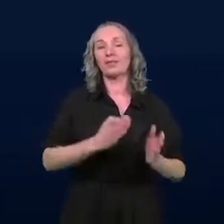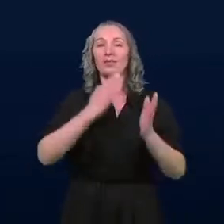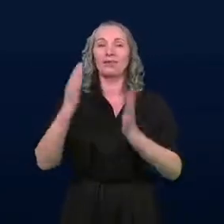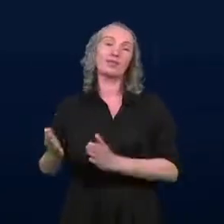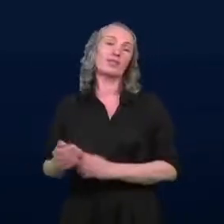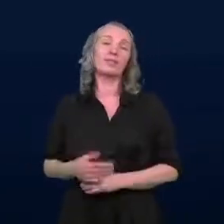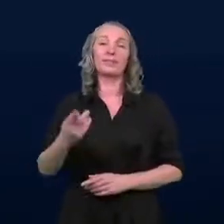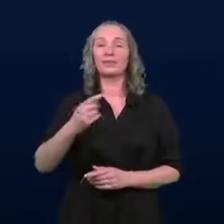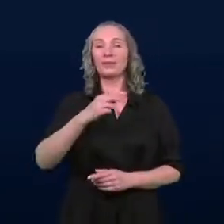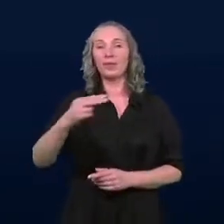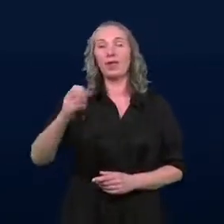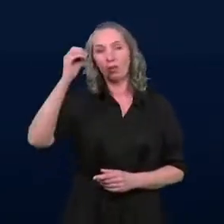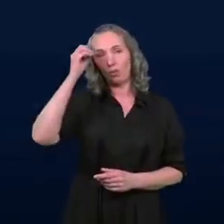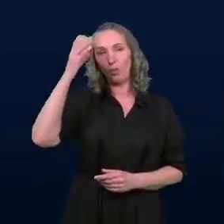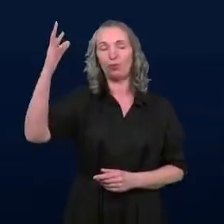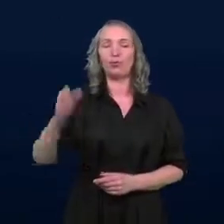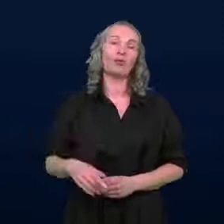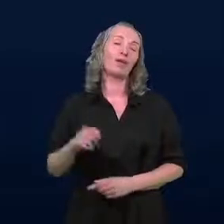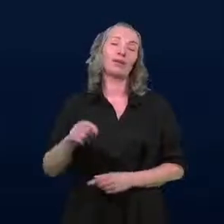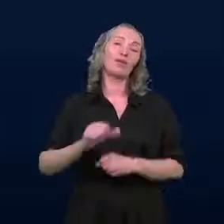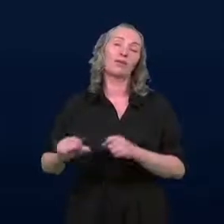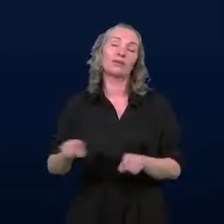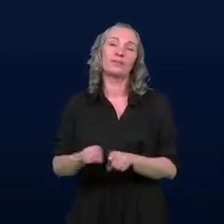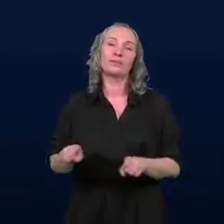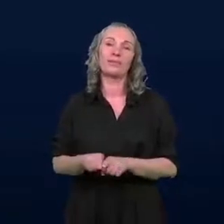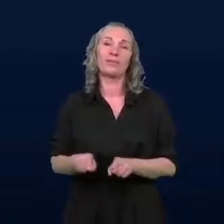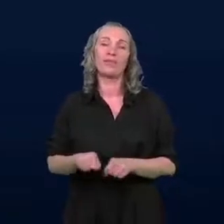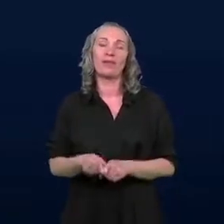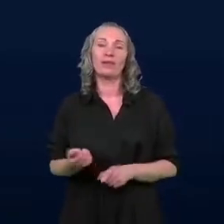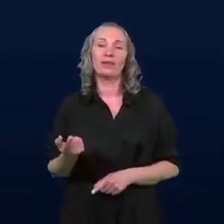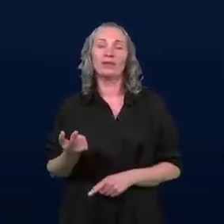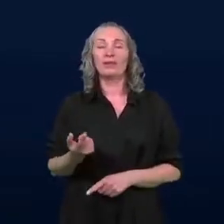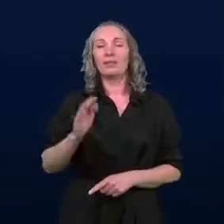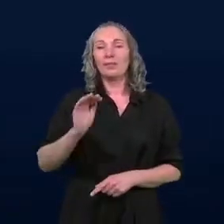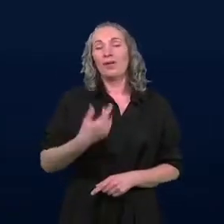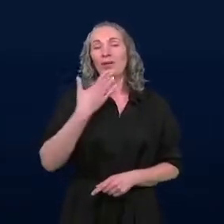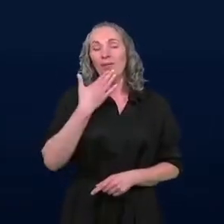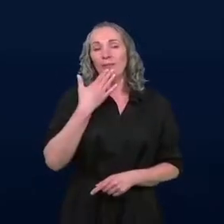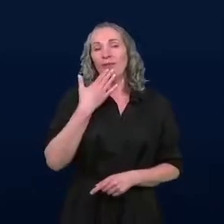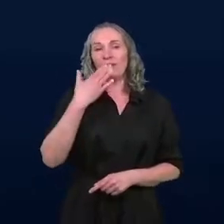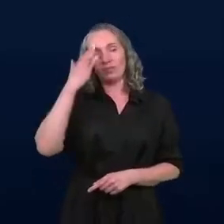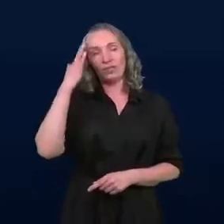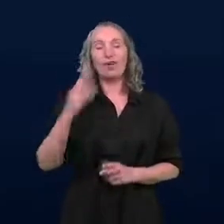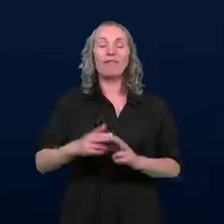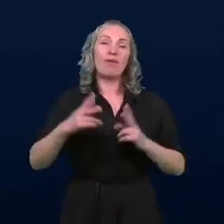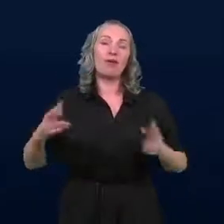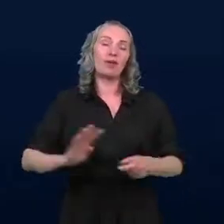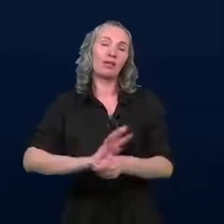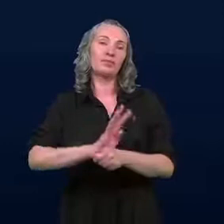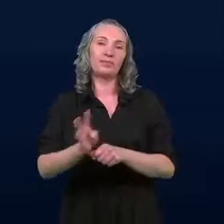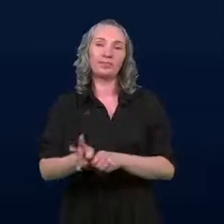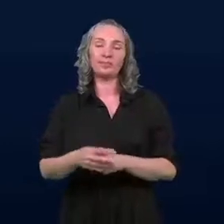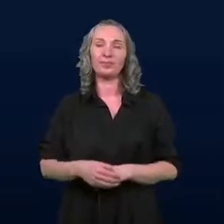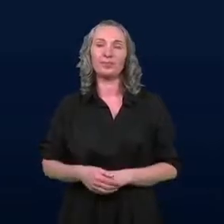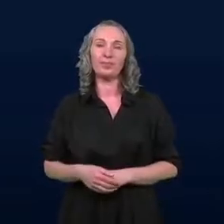kultury. Też no niestety mogę powiedzieć, że w okresie pandemii